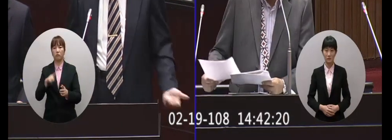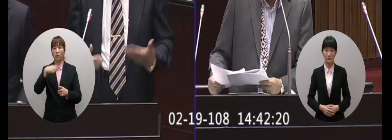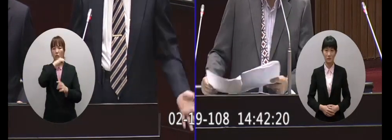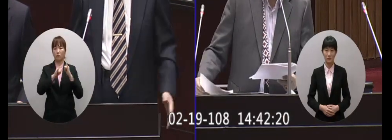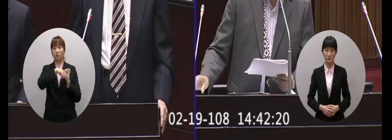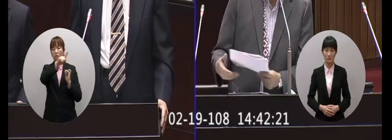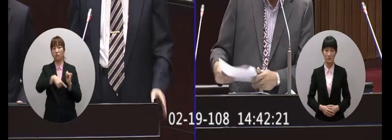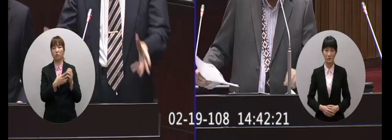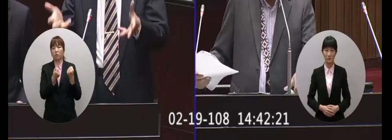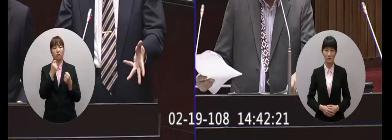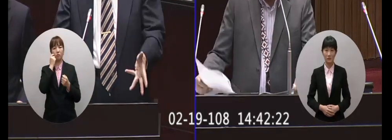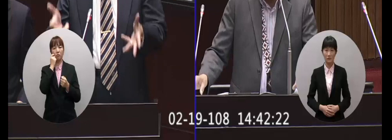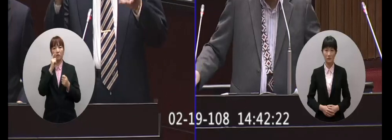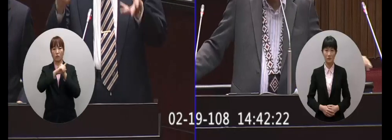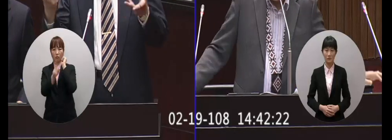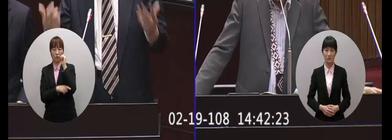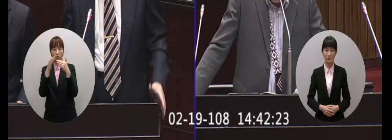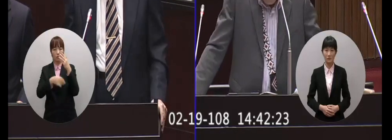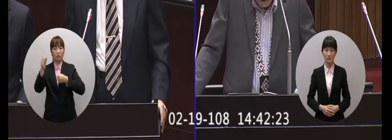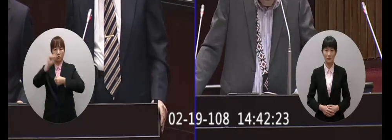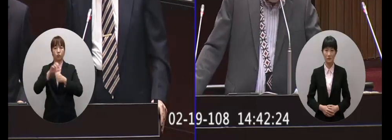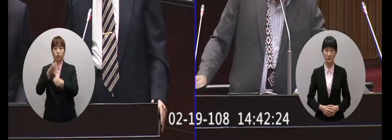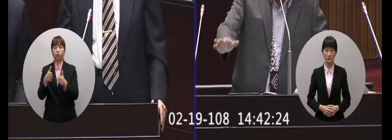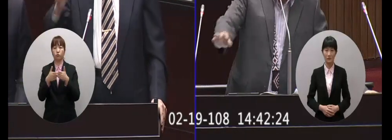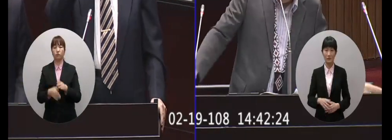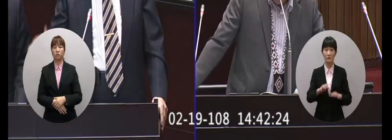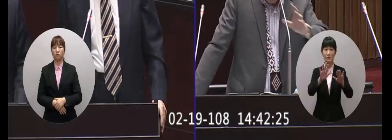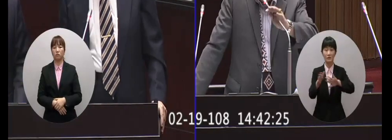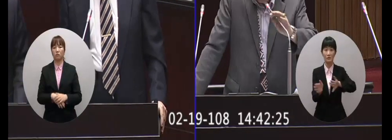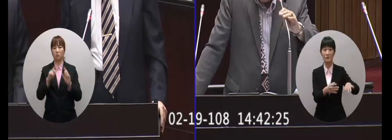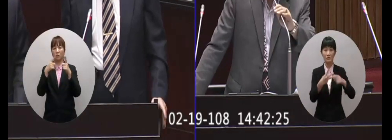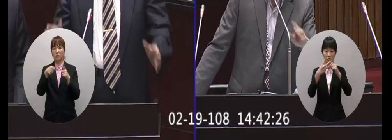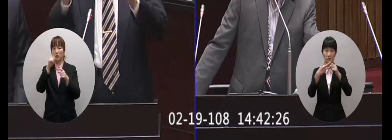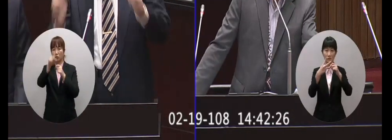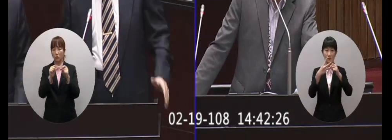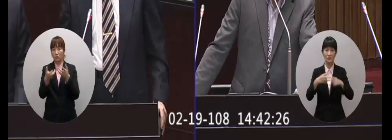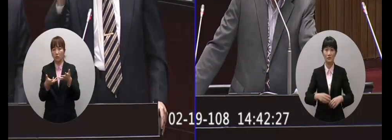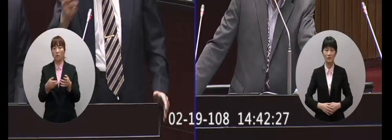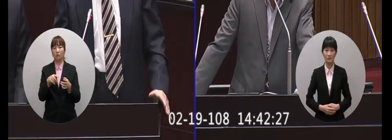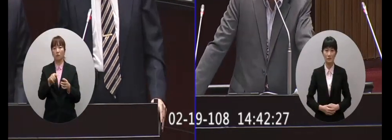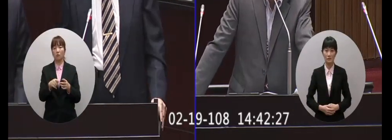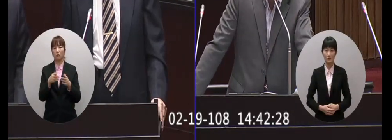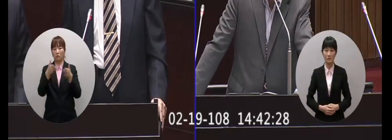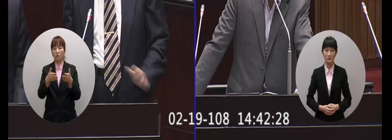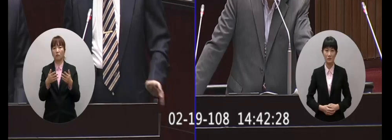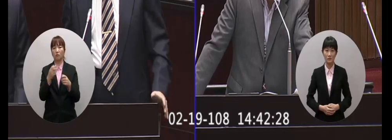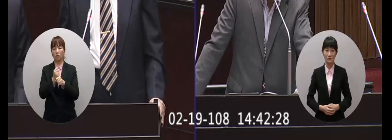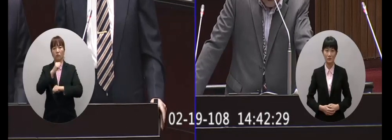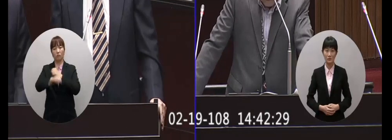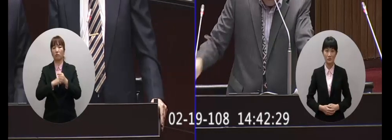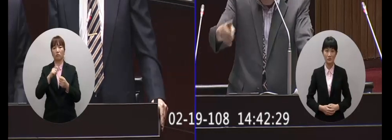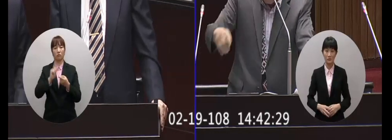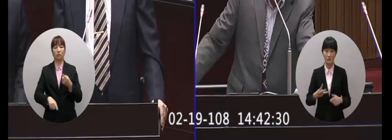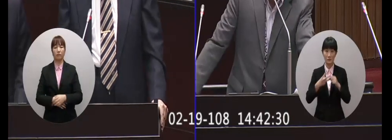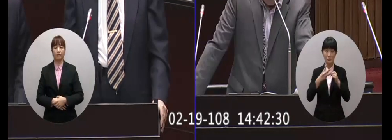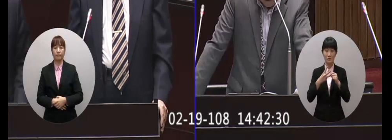台灣社會沒辦法交代所以要用法律才會去限制不是15年的問題自始至終不可以做這種事情那不會看的